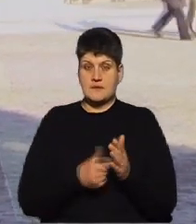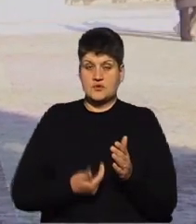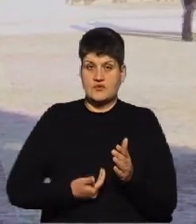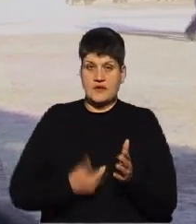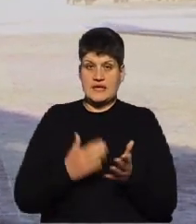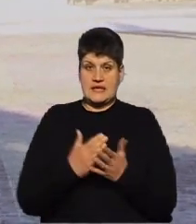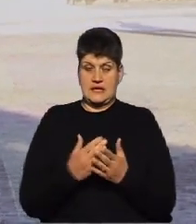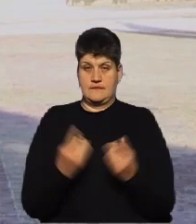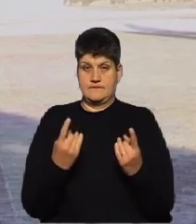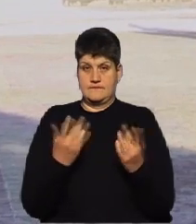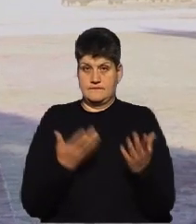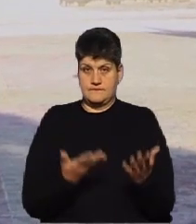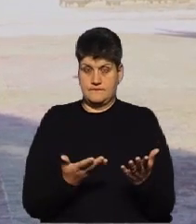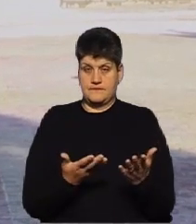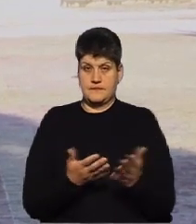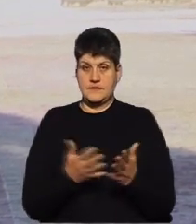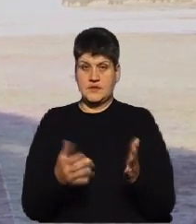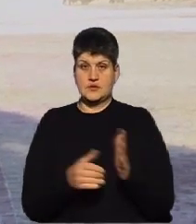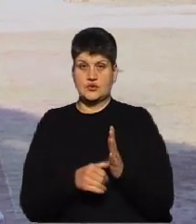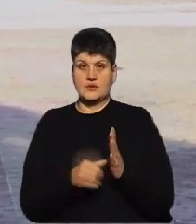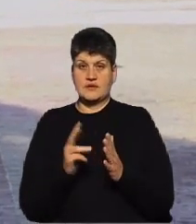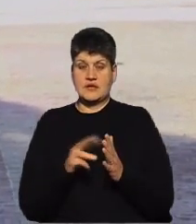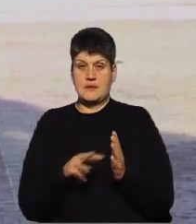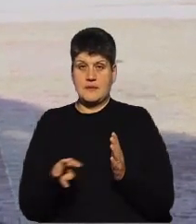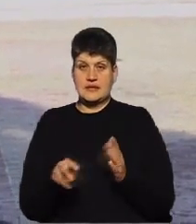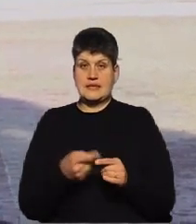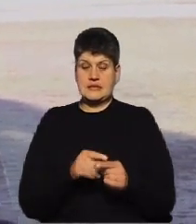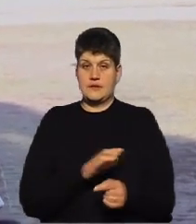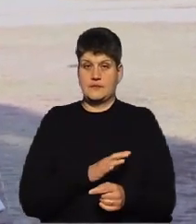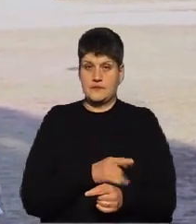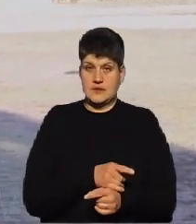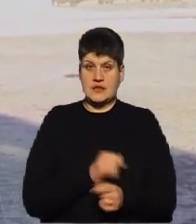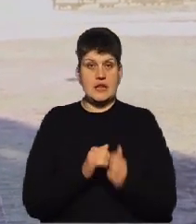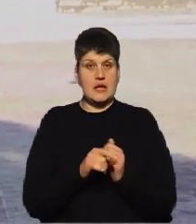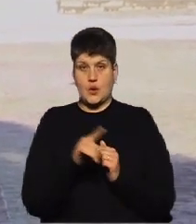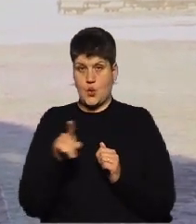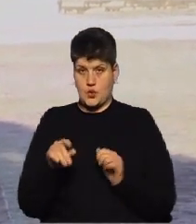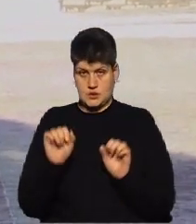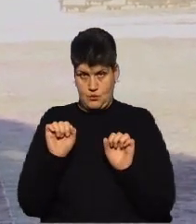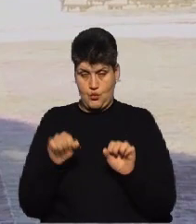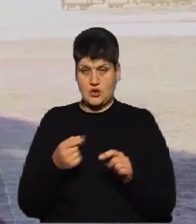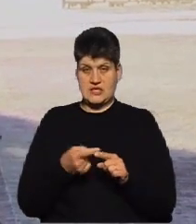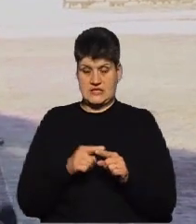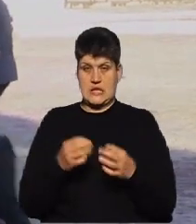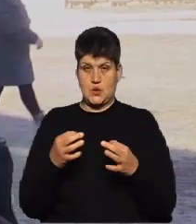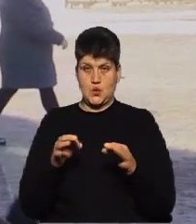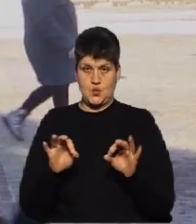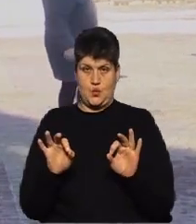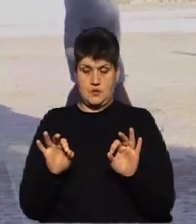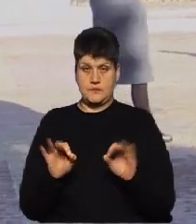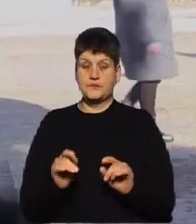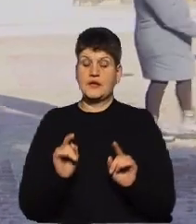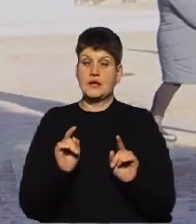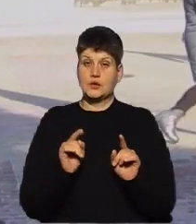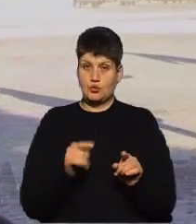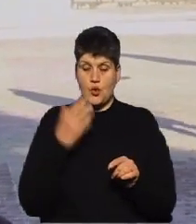великим. 600 метрів квадратних – це є вже дійсно розкіш. Тобто не кожен собі громадянин може це дозволити. І тому, коли ми